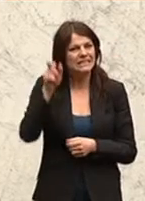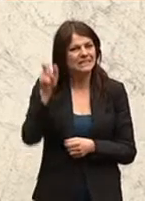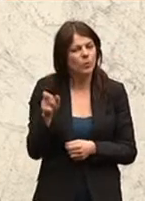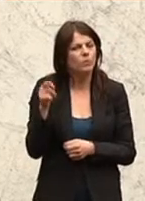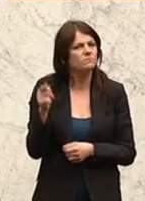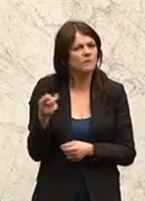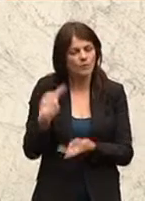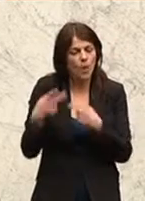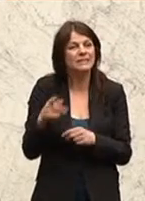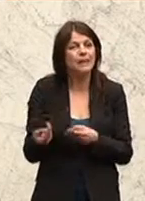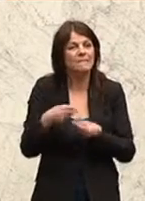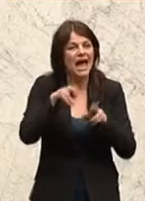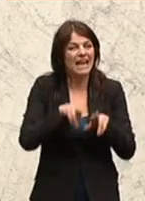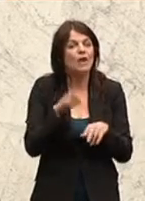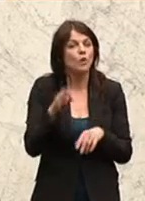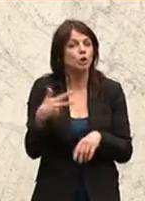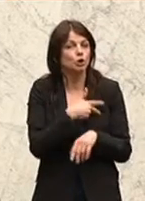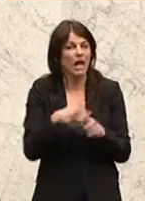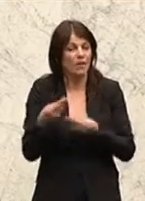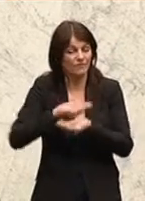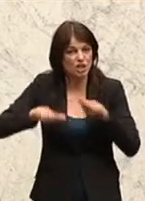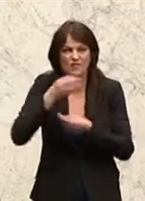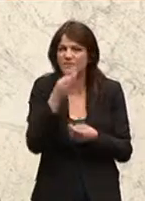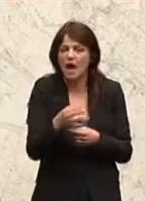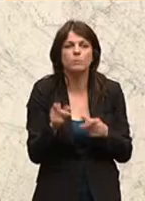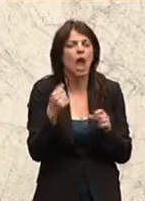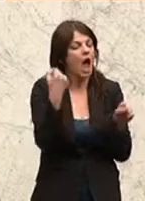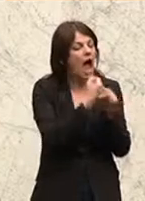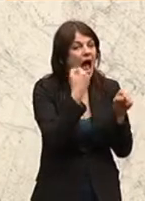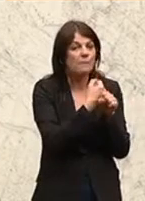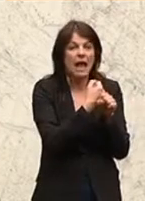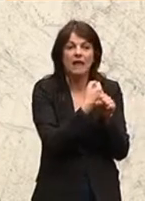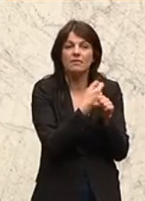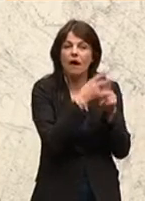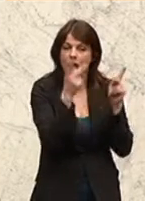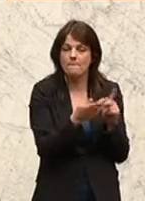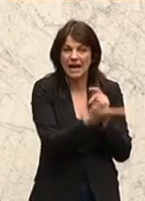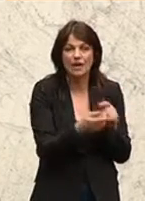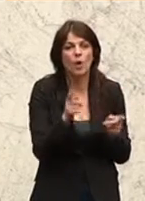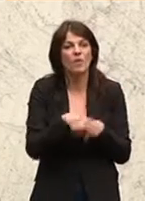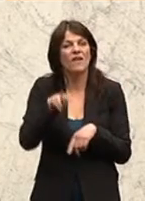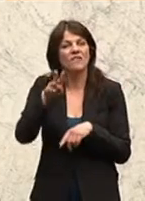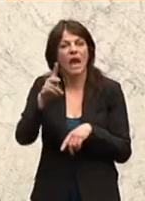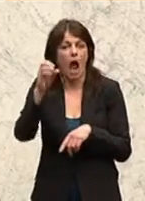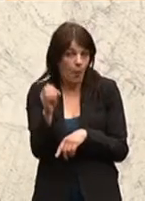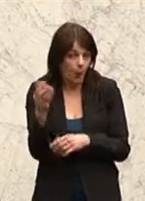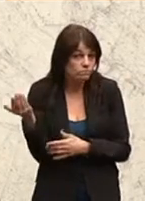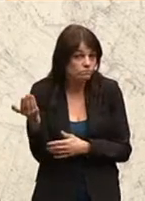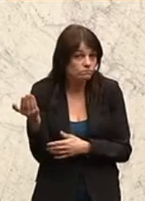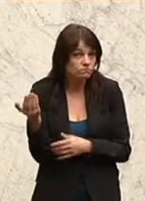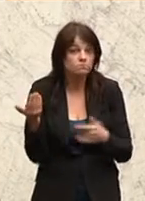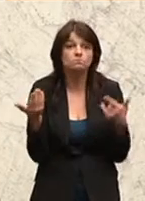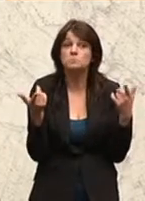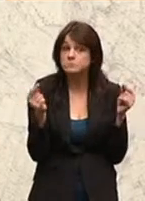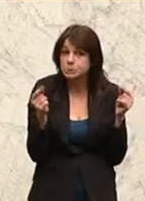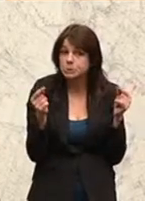vom Beirat für Sozial- und Wirtschaftsfragen, also Arbeiterinnenkammer und WKÖ. Da sind wir schon bei